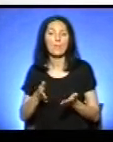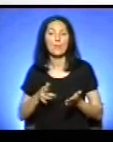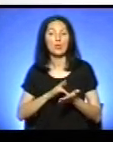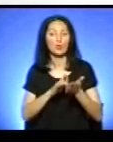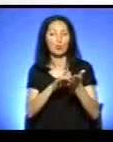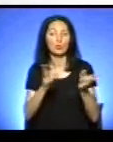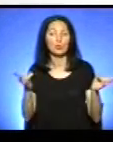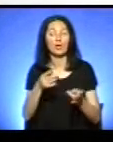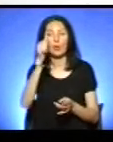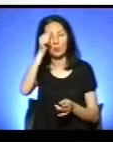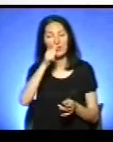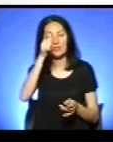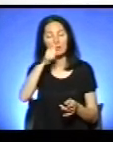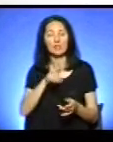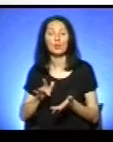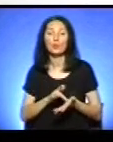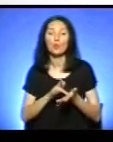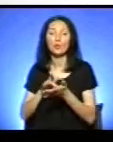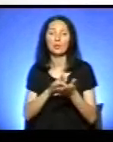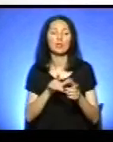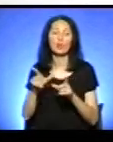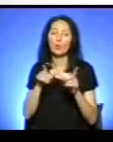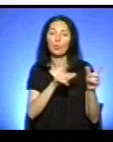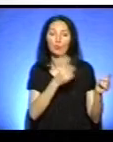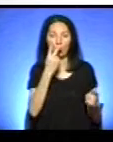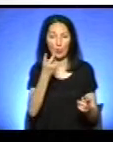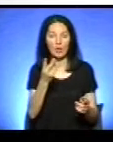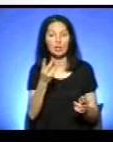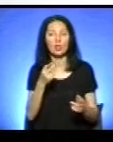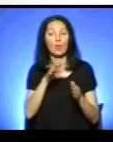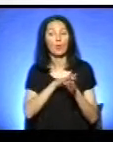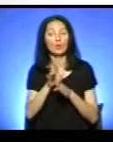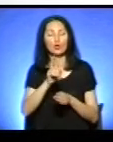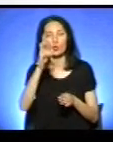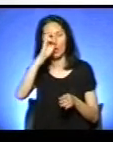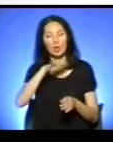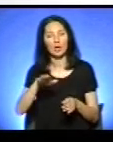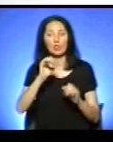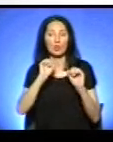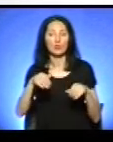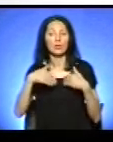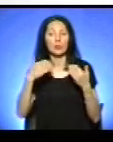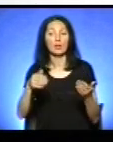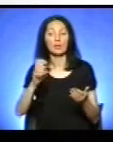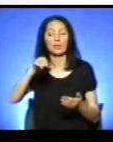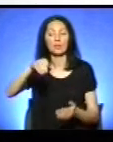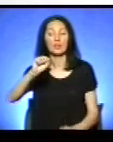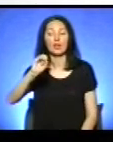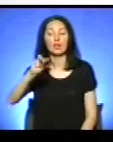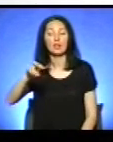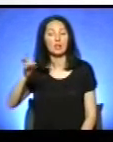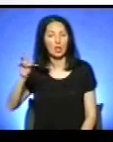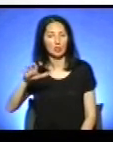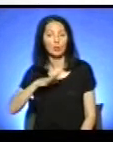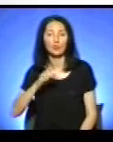повністю вибрати в себе те, що країна може запропонувати. І в Таїланді під кінець я пробув трішки